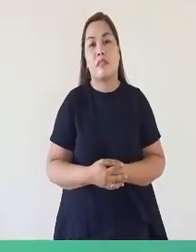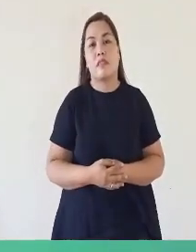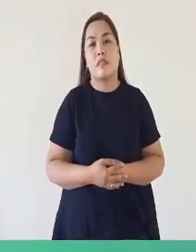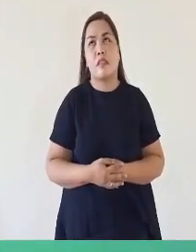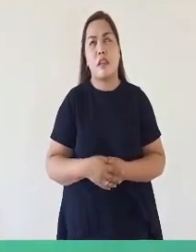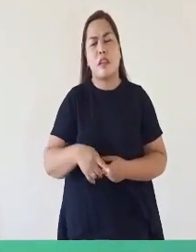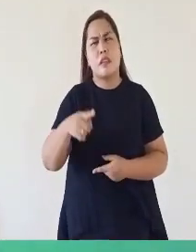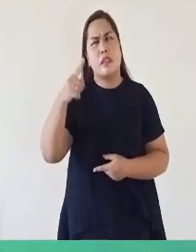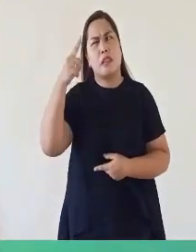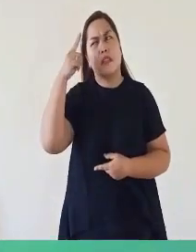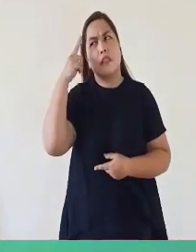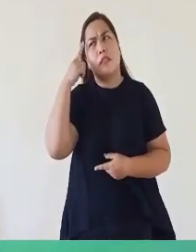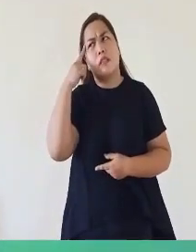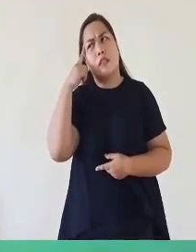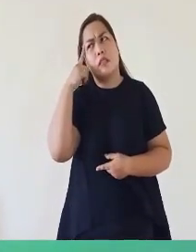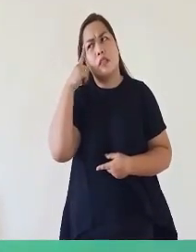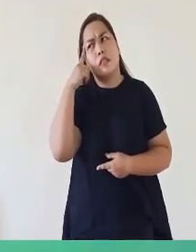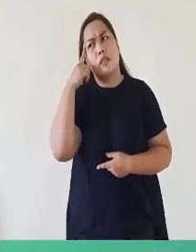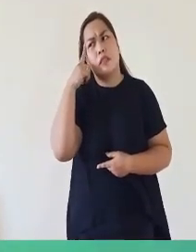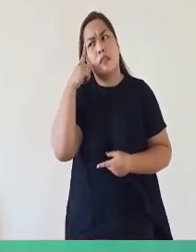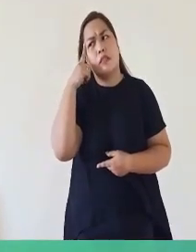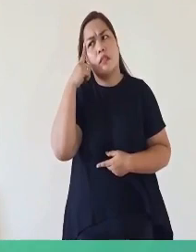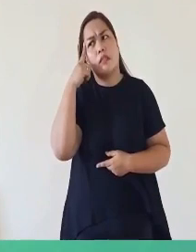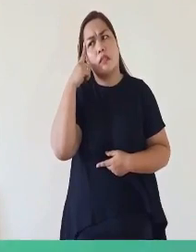Naisip ni Maya